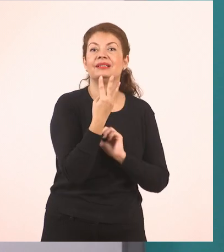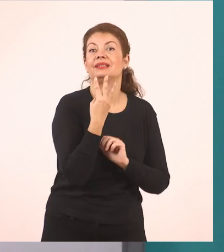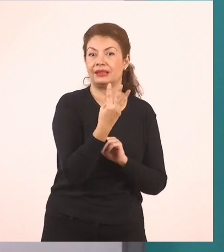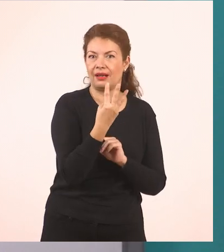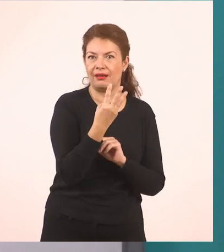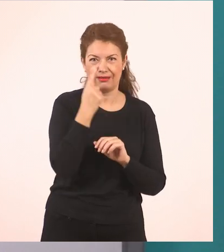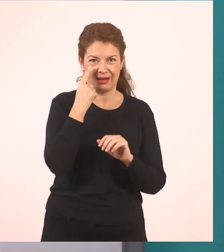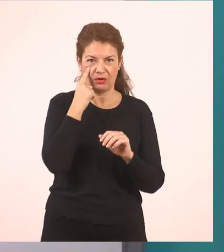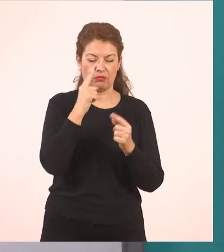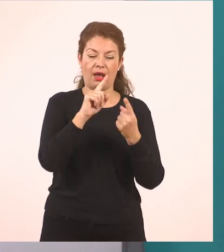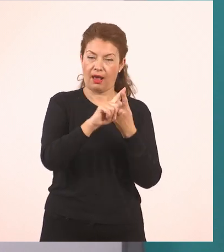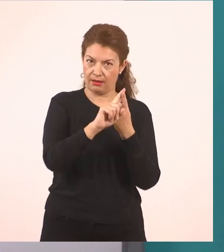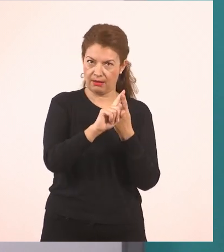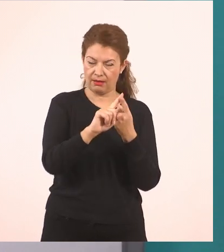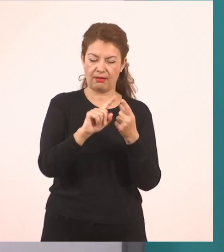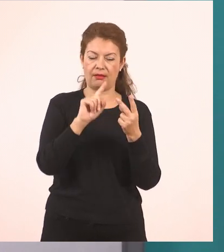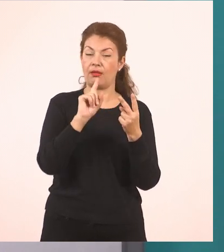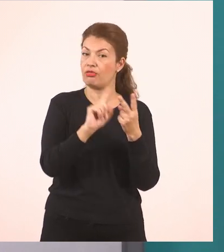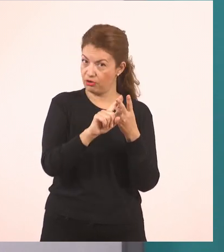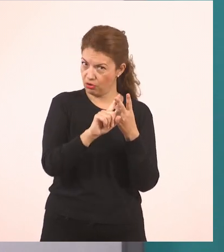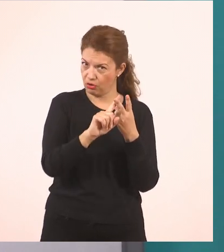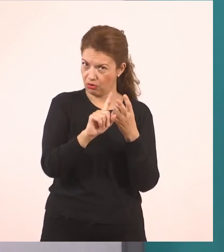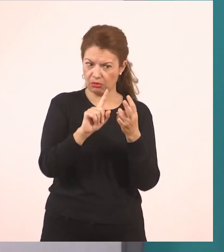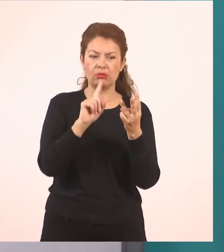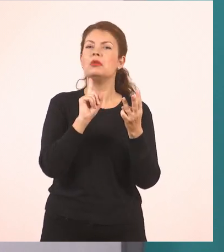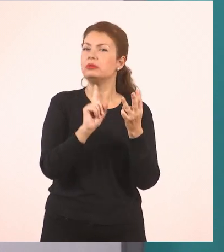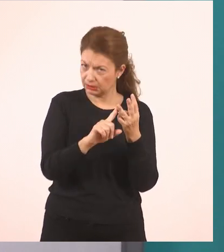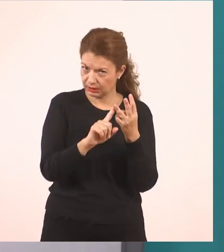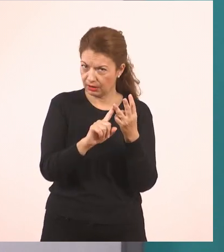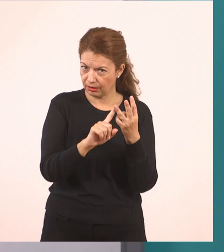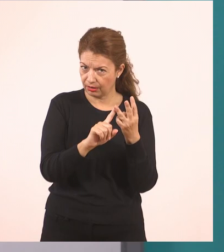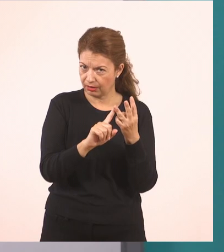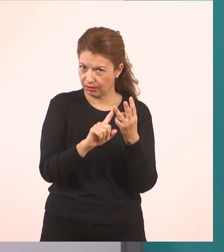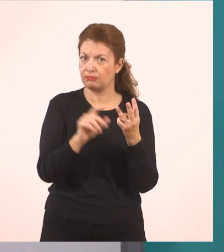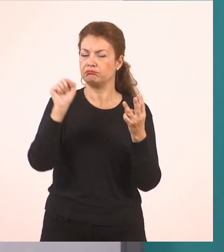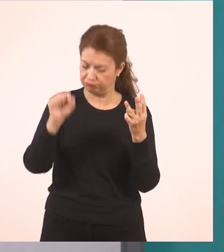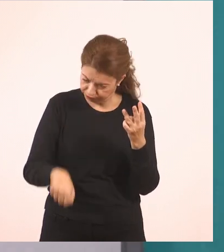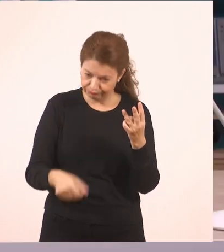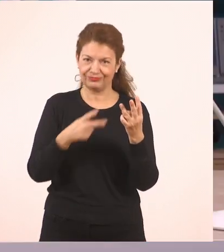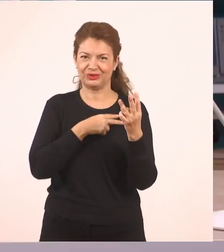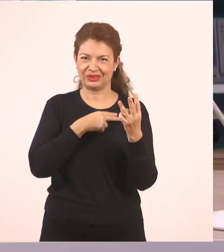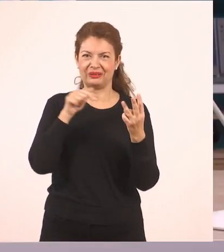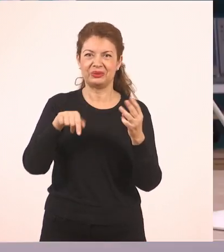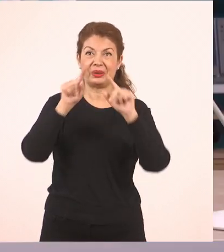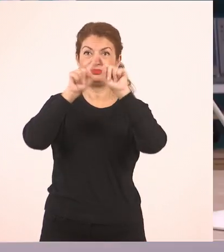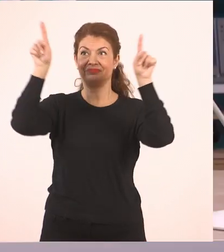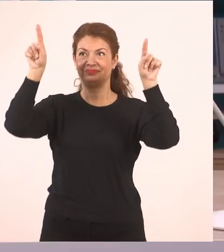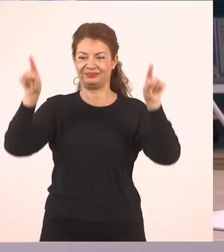να ελέγξουμε. Έναν, δύο, τρεις. Και ήρθε η ώρα για το ζαράκι μας.